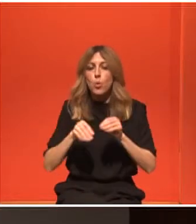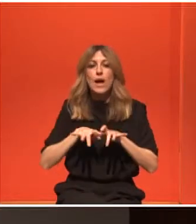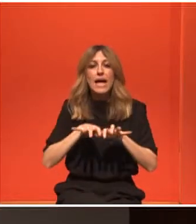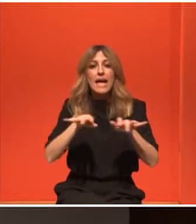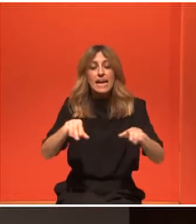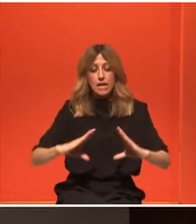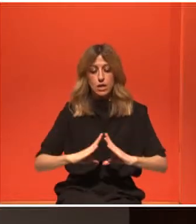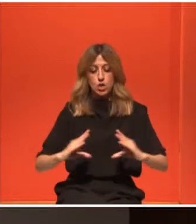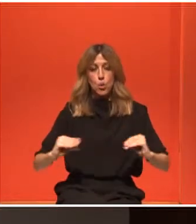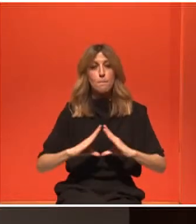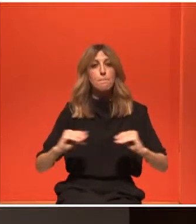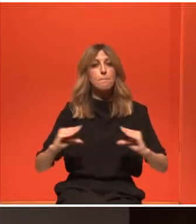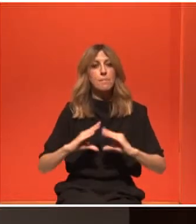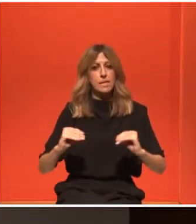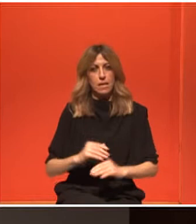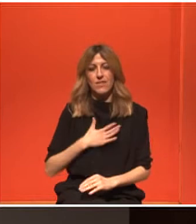γίνεται η γενιμοποίηση. Ευχαριστούμε πολύ.